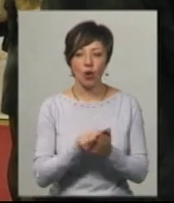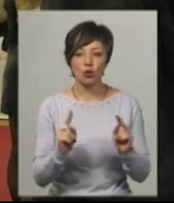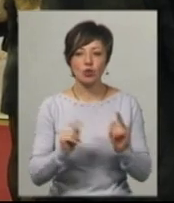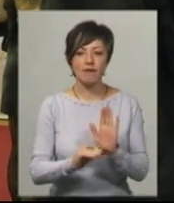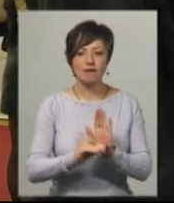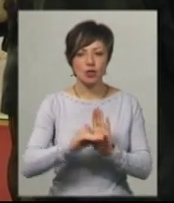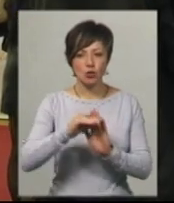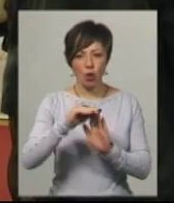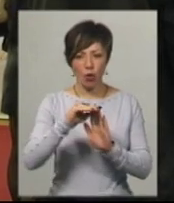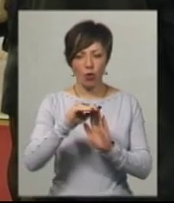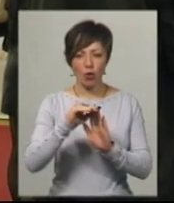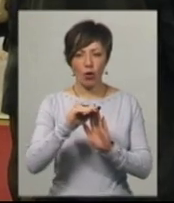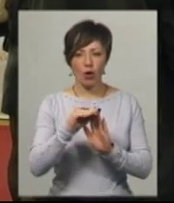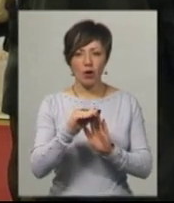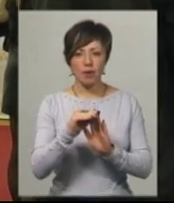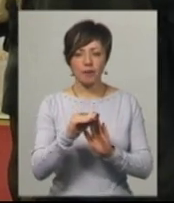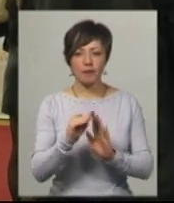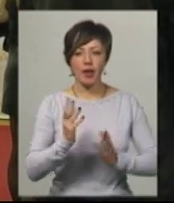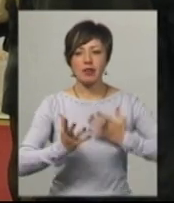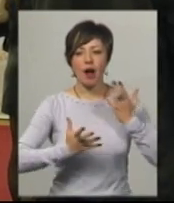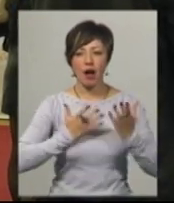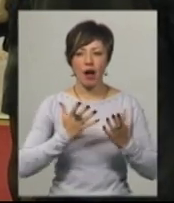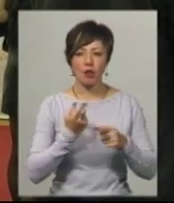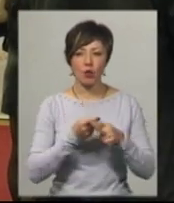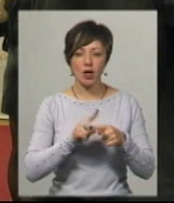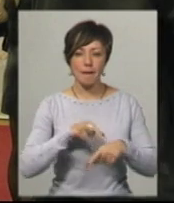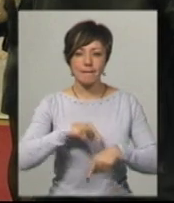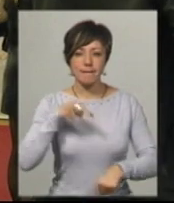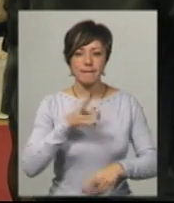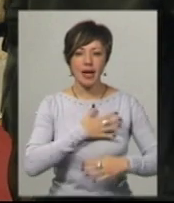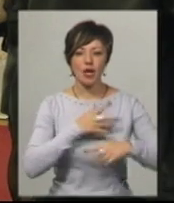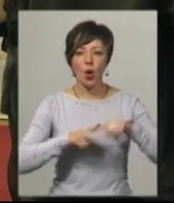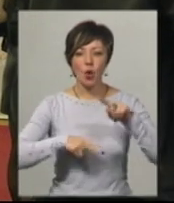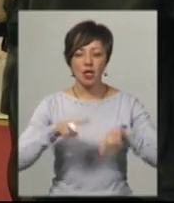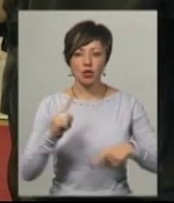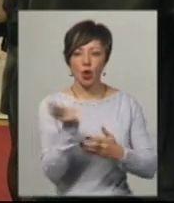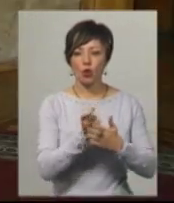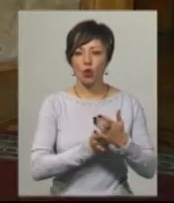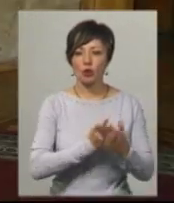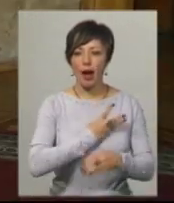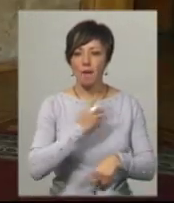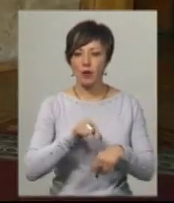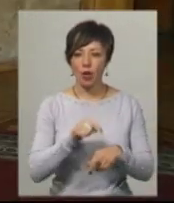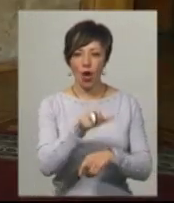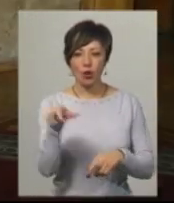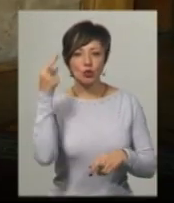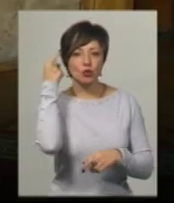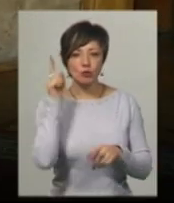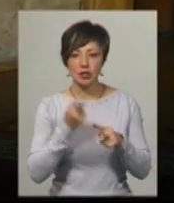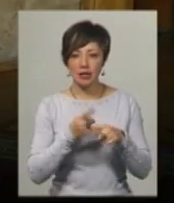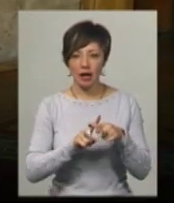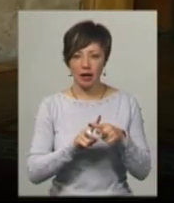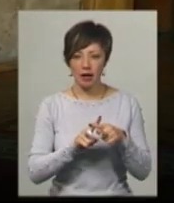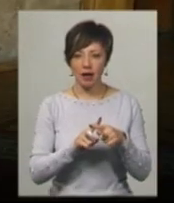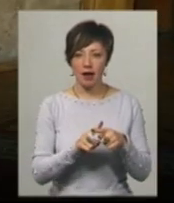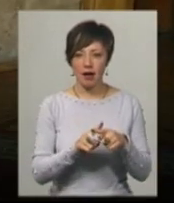високого накалу і патріотичного, і художньо-емоційного. Люди думали, що ми зараз її поставили, така